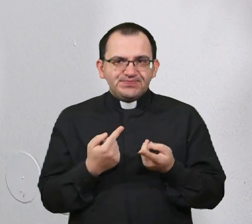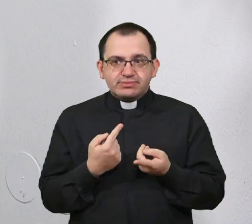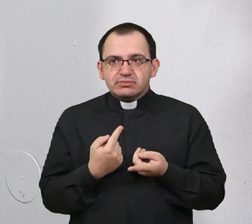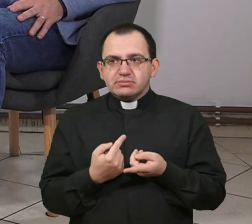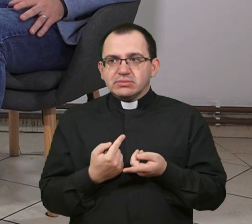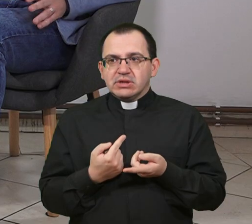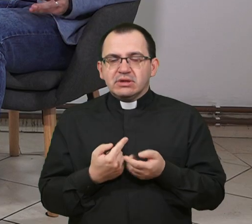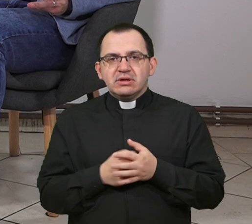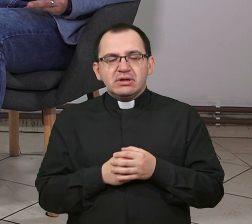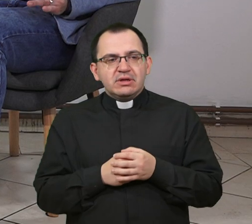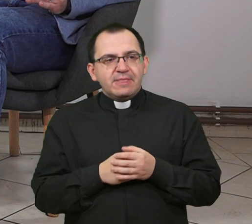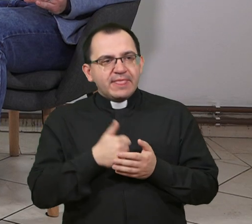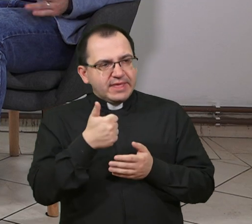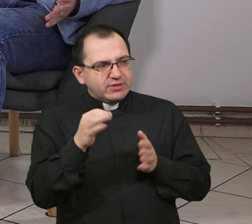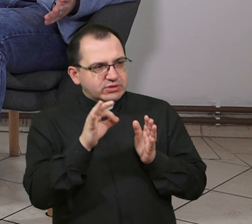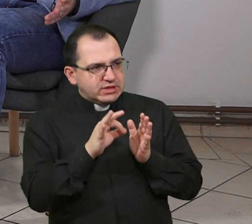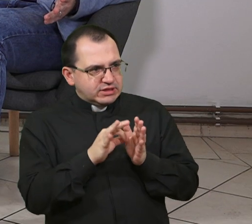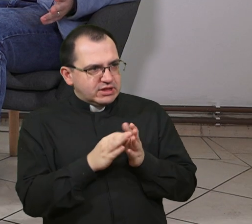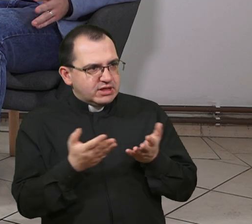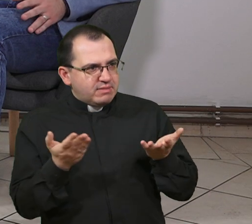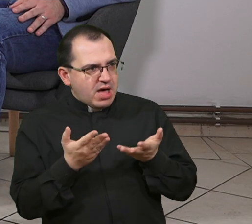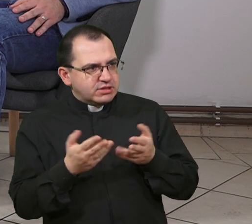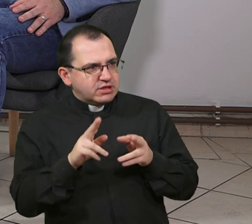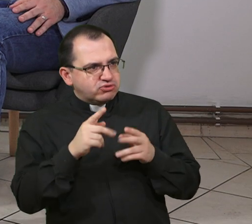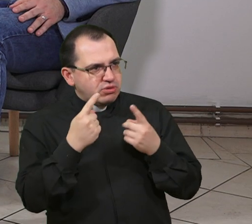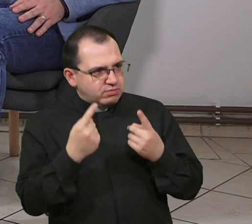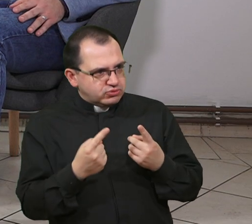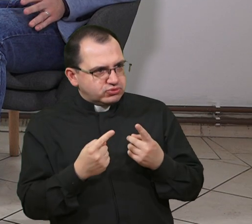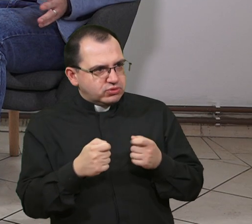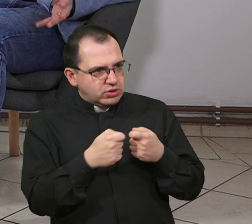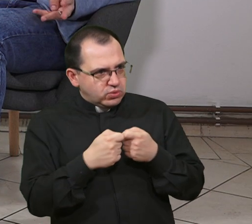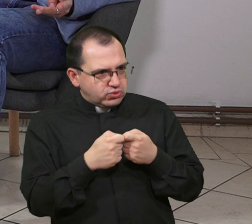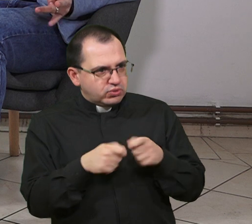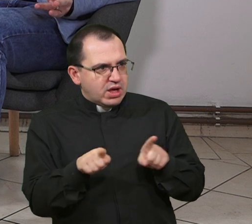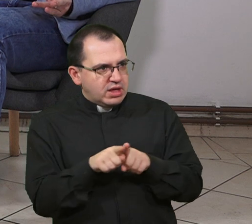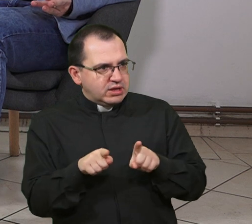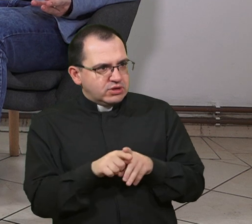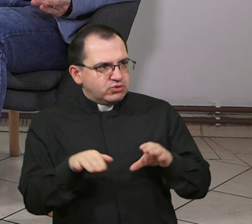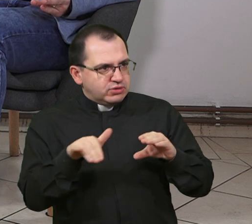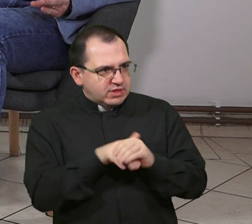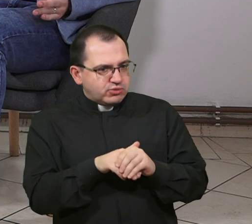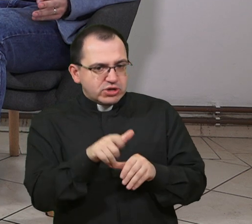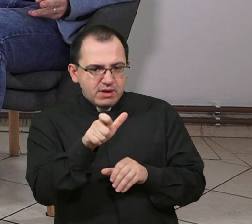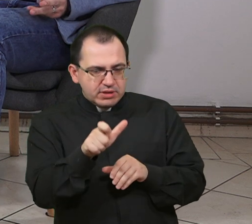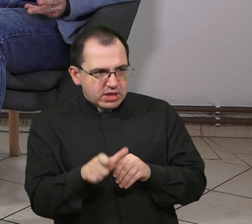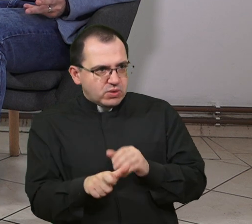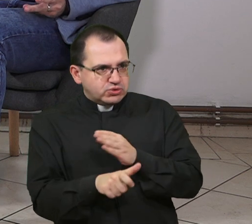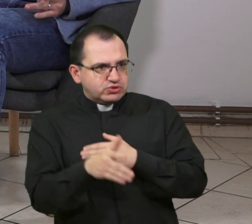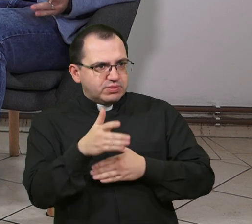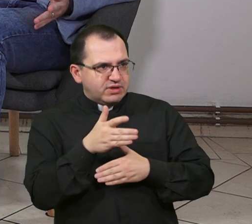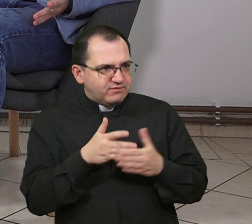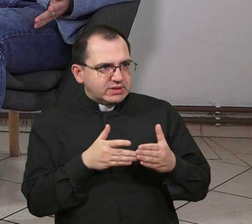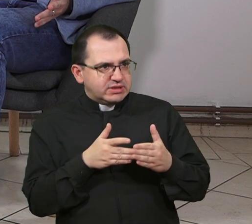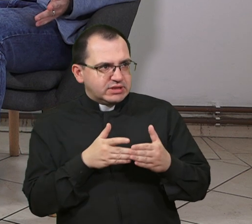školama. Jedan od ciljeva zašto postoji vaša udruga je i zapošljavanje, odnosno integracija slijepih